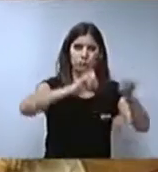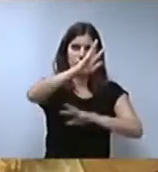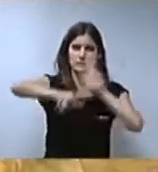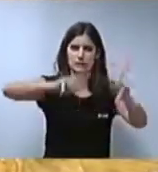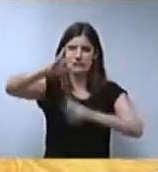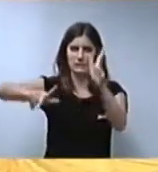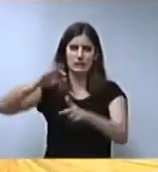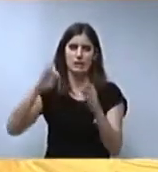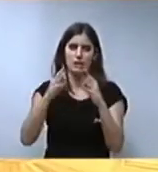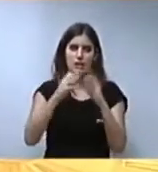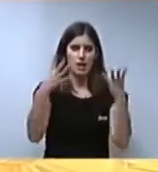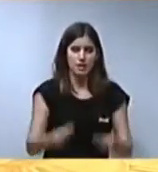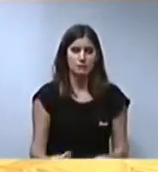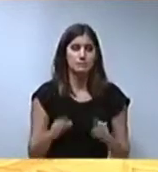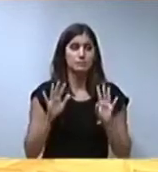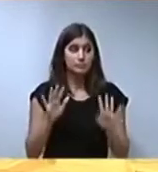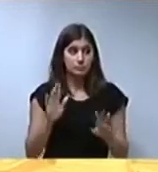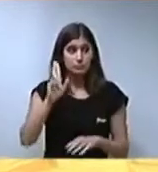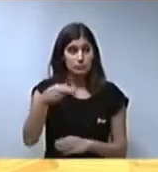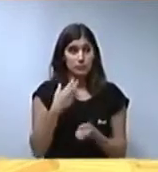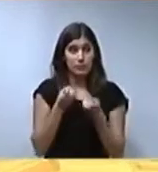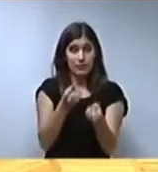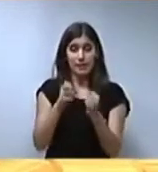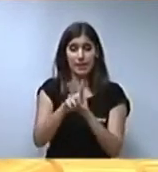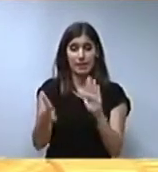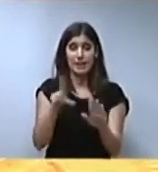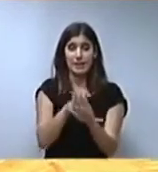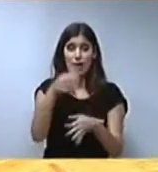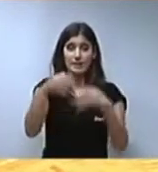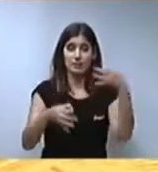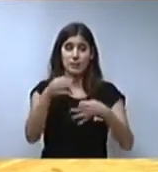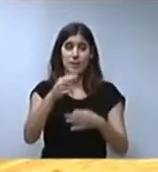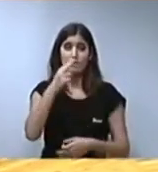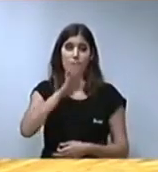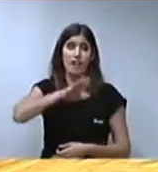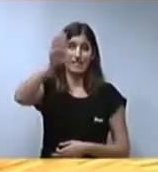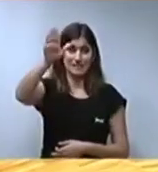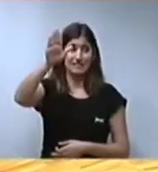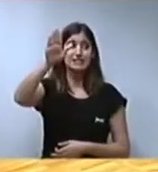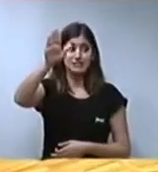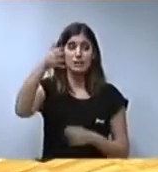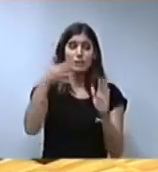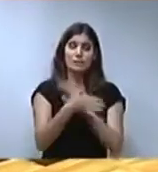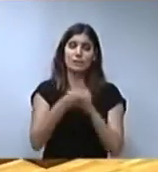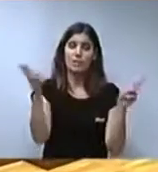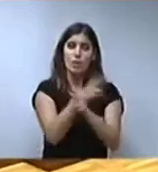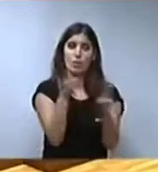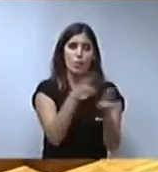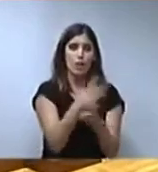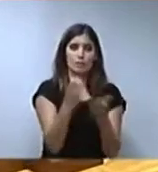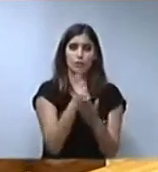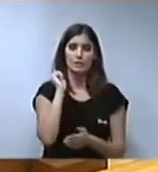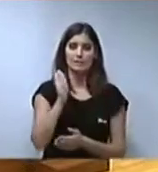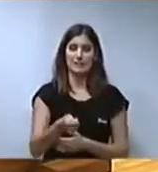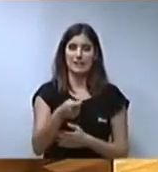monumental del que estem parlant. També ha declarar la il·legalitat dels tribunals franquistes i, per tant, la nul·litat de totes les